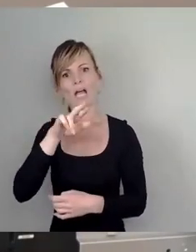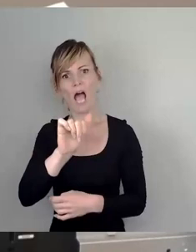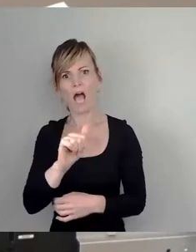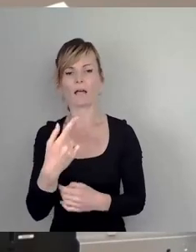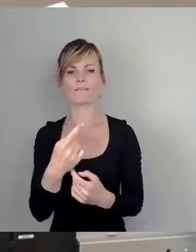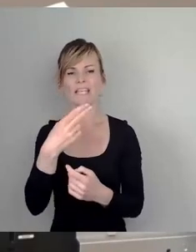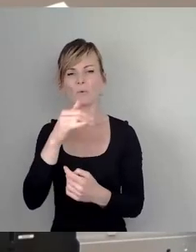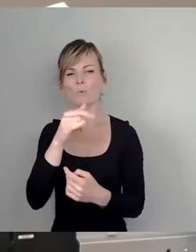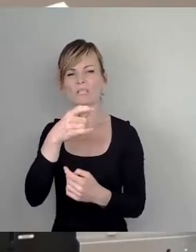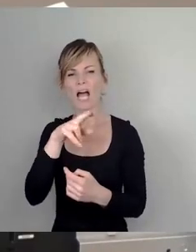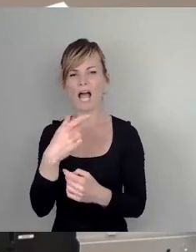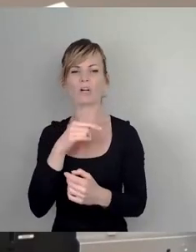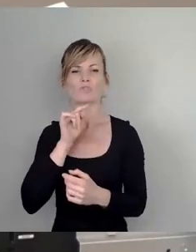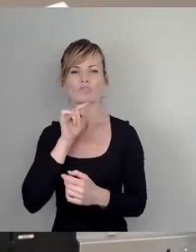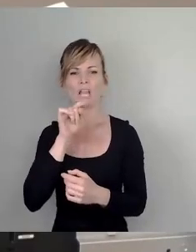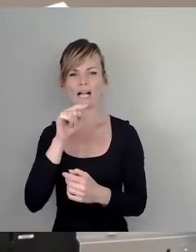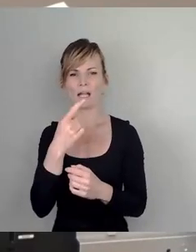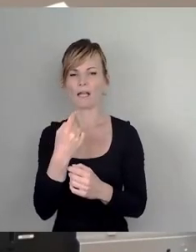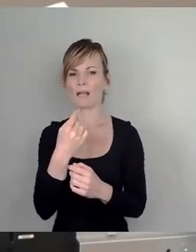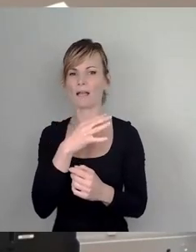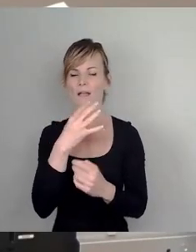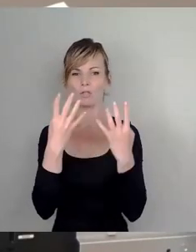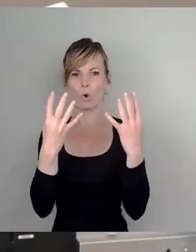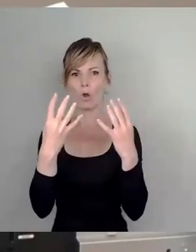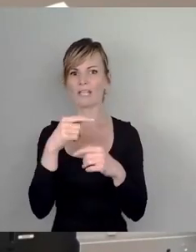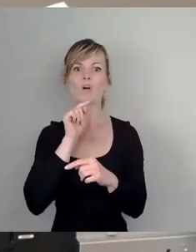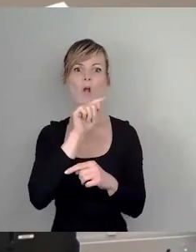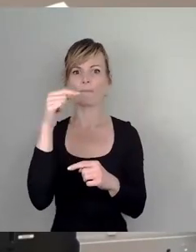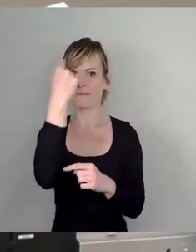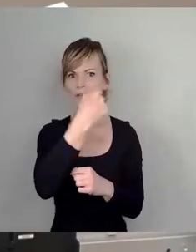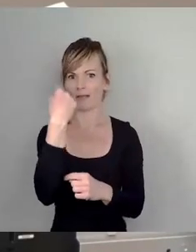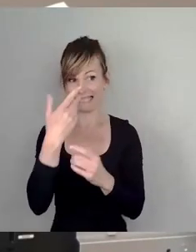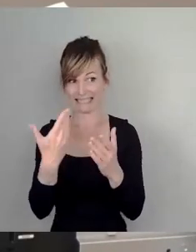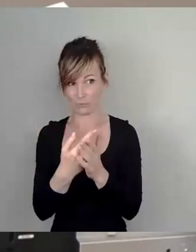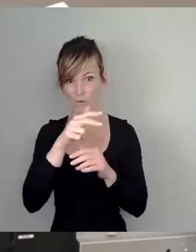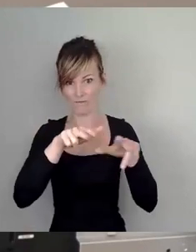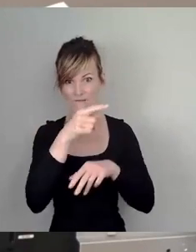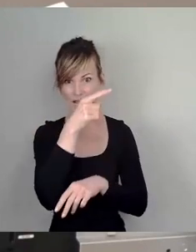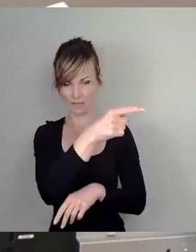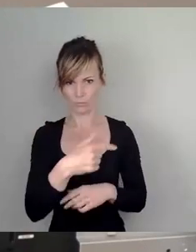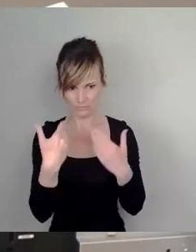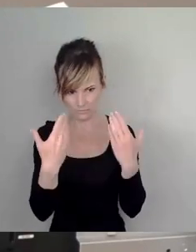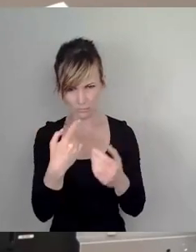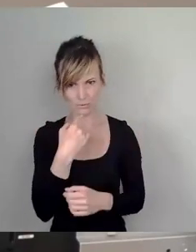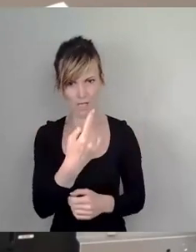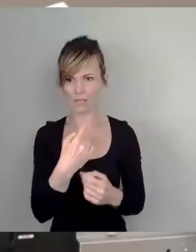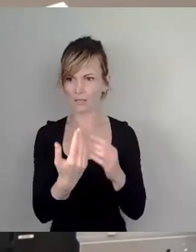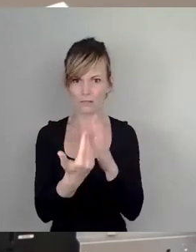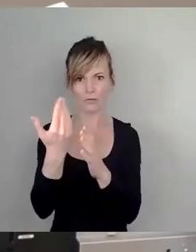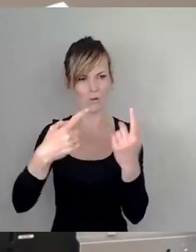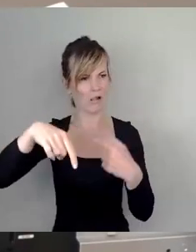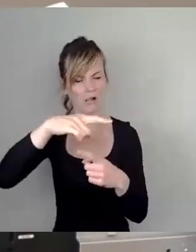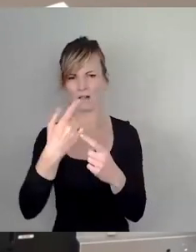war die Rede. Wirklich keiner der Angehörten vermittelte den Eindruck, es auch nur ansatzweise mit einer